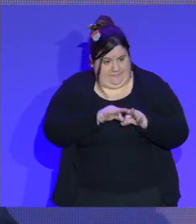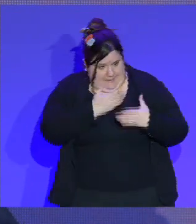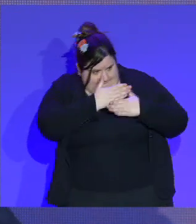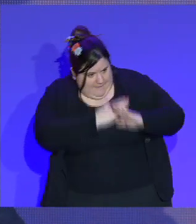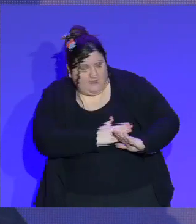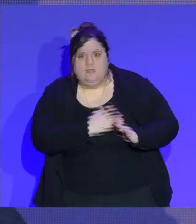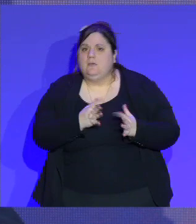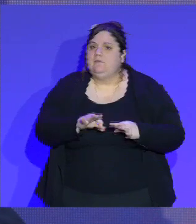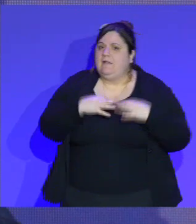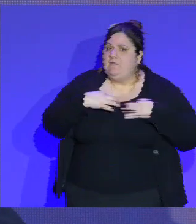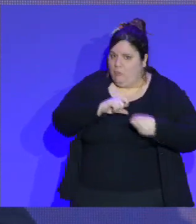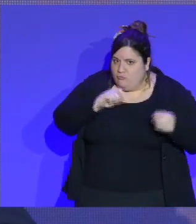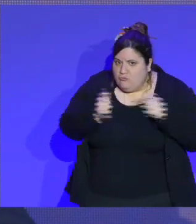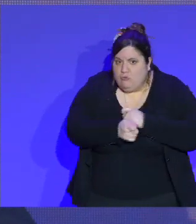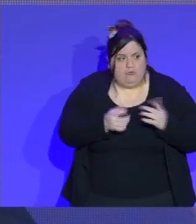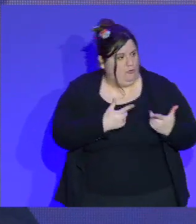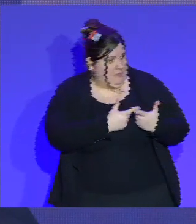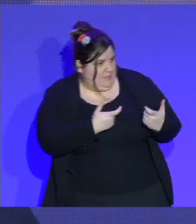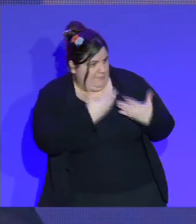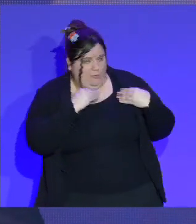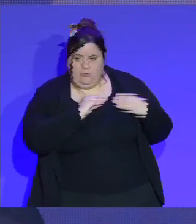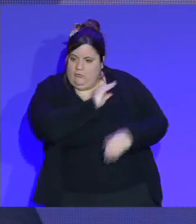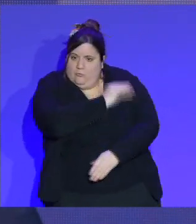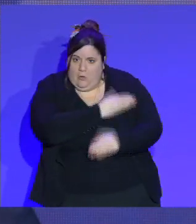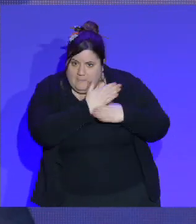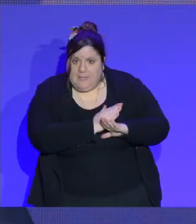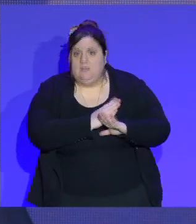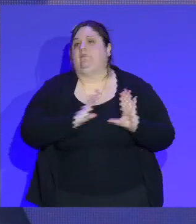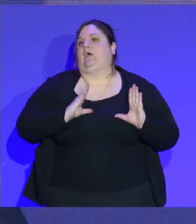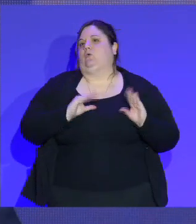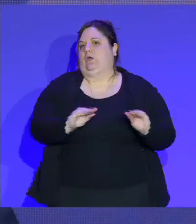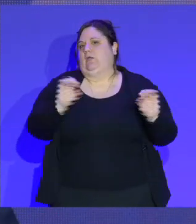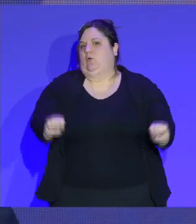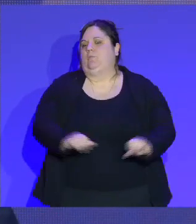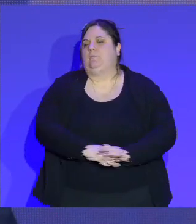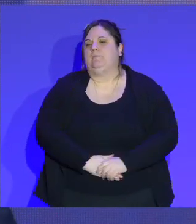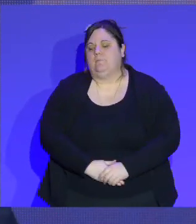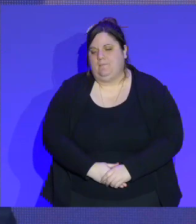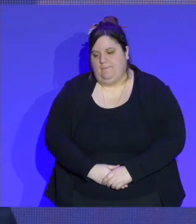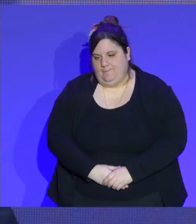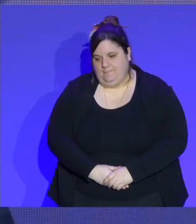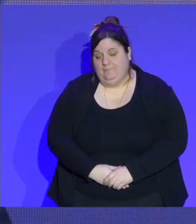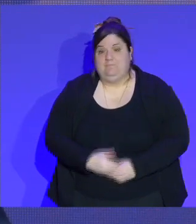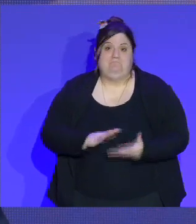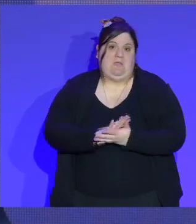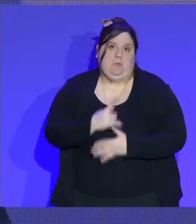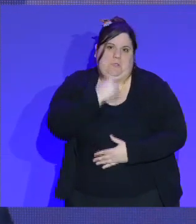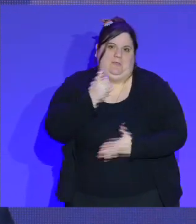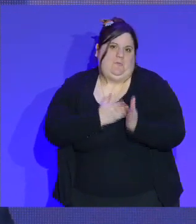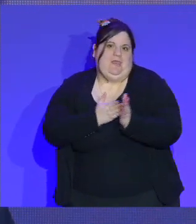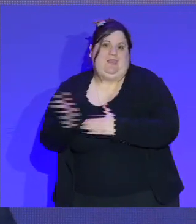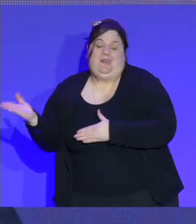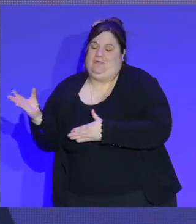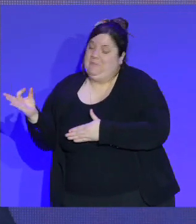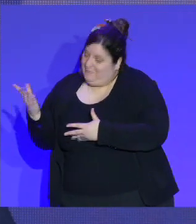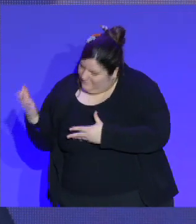devienne réalité. Ça, c'est le dernier point. Et enfin, je me suis toujours éloigné de votre question, mais parce que je